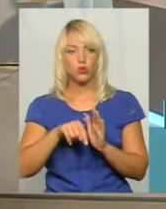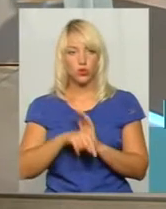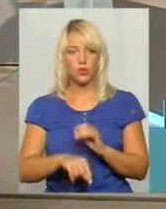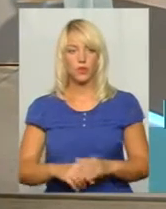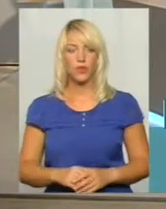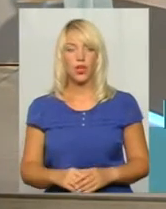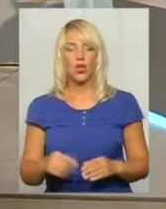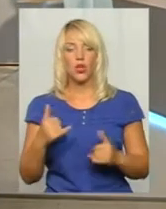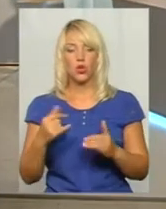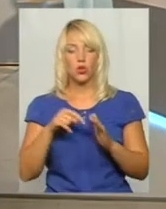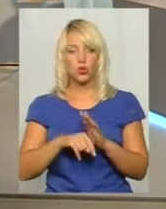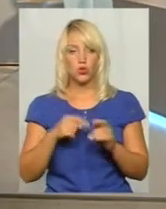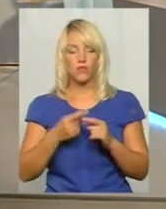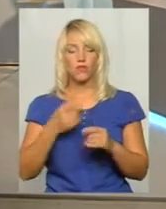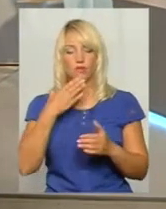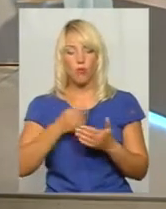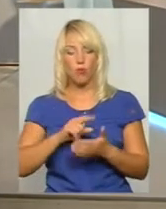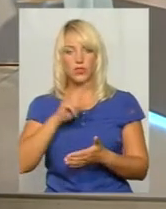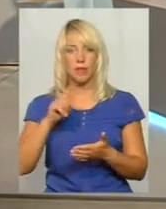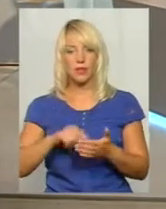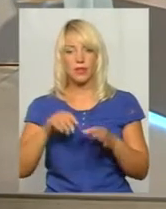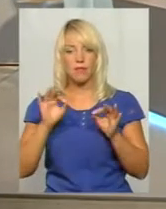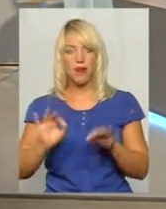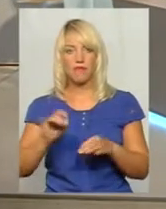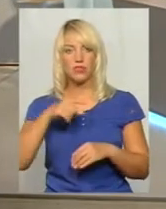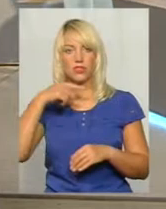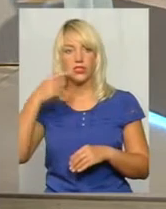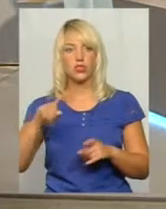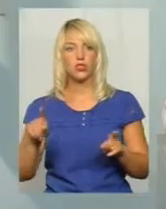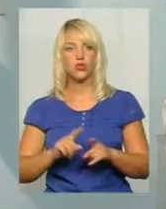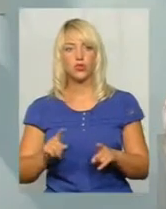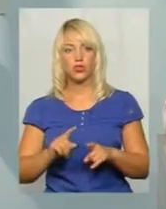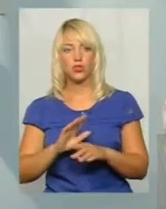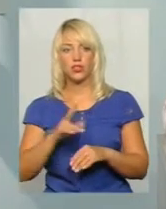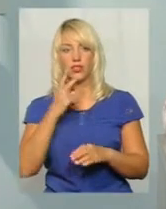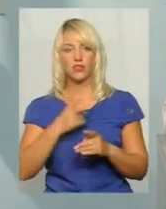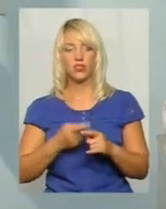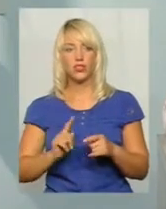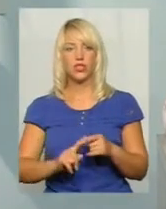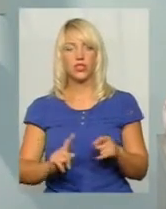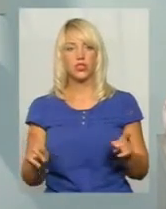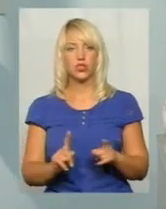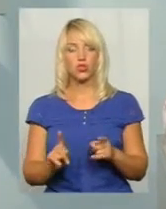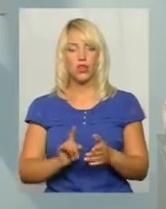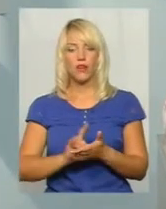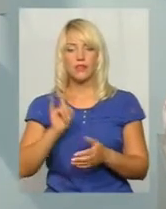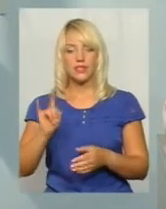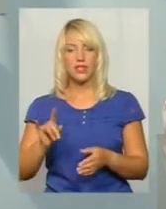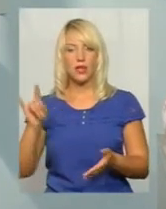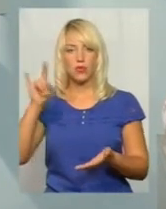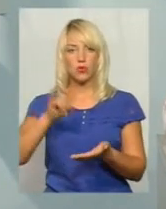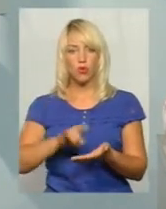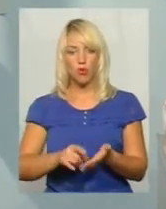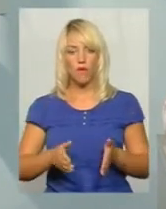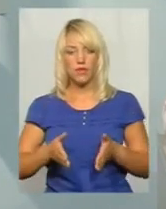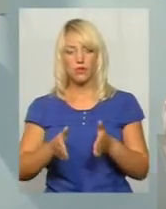своєму запитанні дуже правильно підкреслили той момент, що сьогодні не дивлячись на те, що злітно-посадкова смуга,